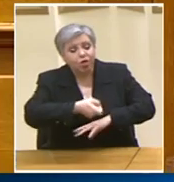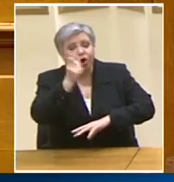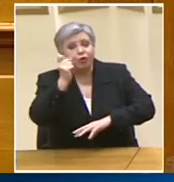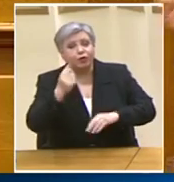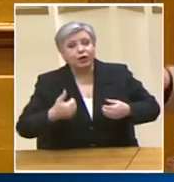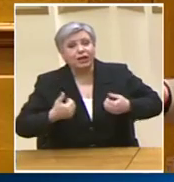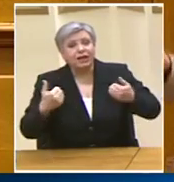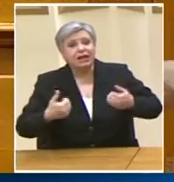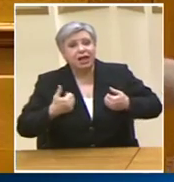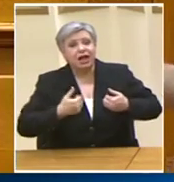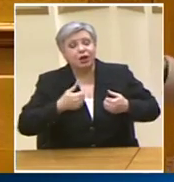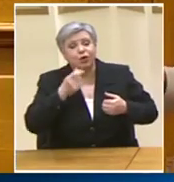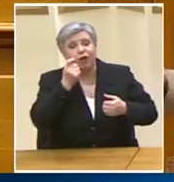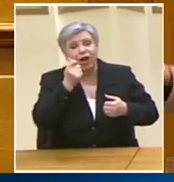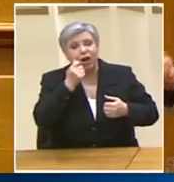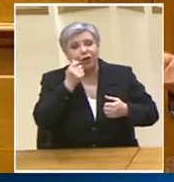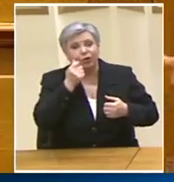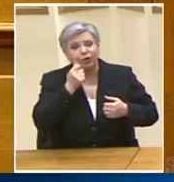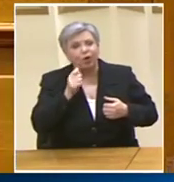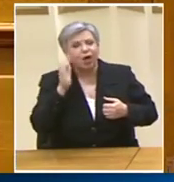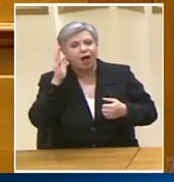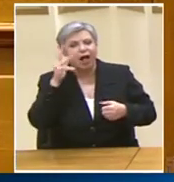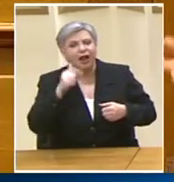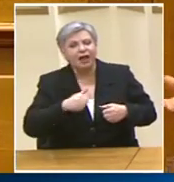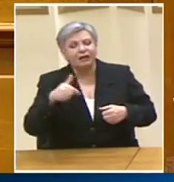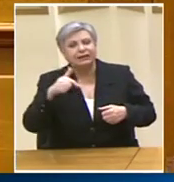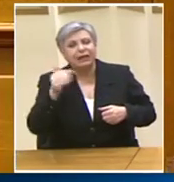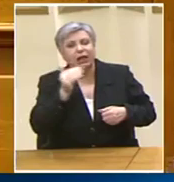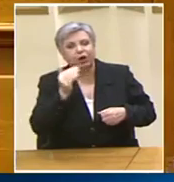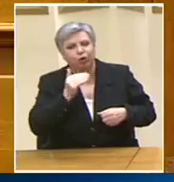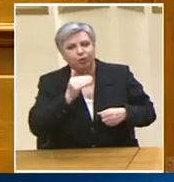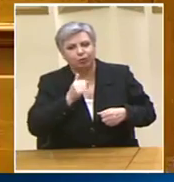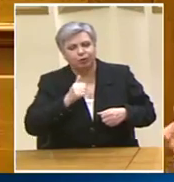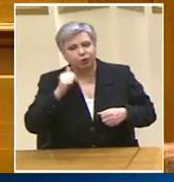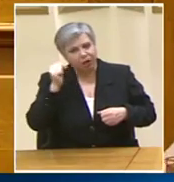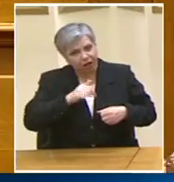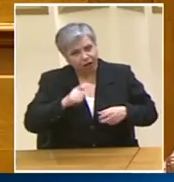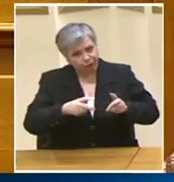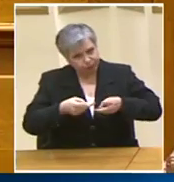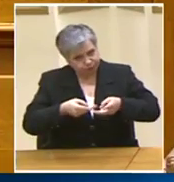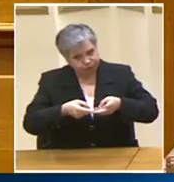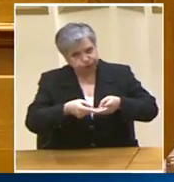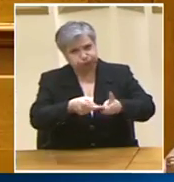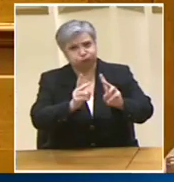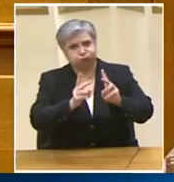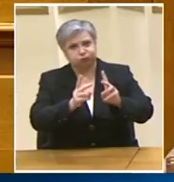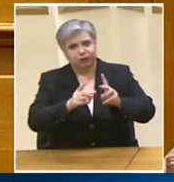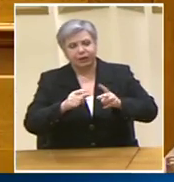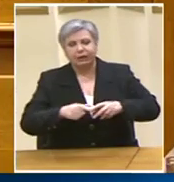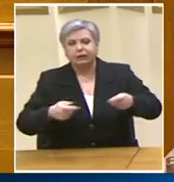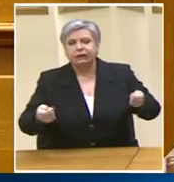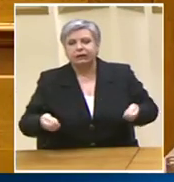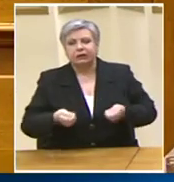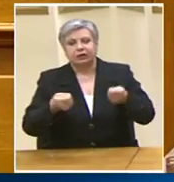και είχε το θράσος αυτό να το πει ο κυβερνητικός εκπρόσωπος δεν το είπε κάποια από τις γνωστές εφημερίδες τα site που σας